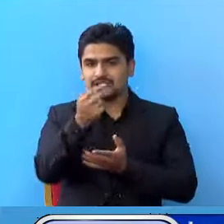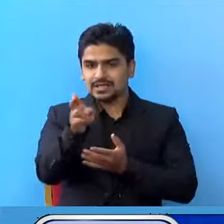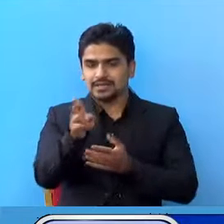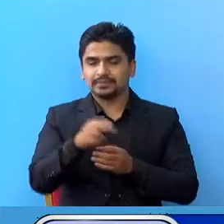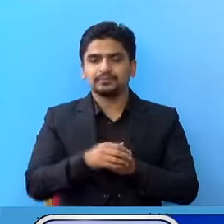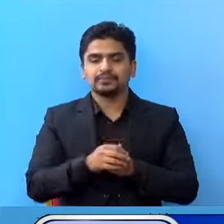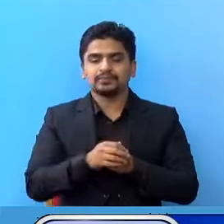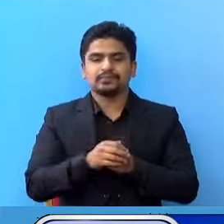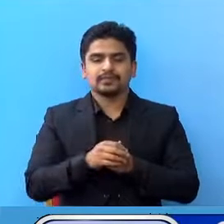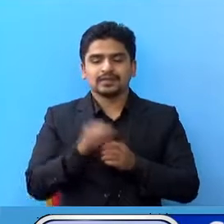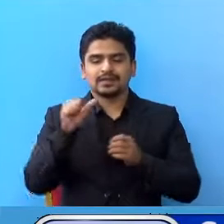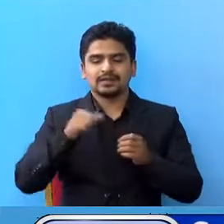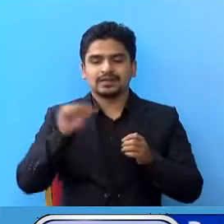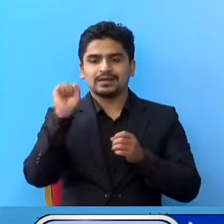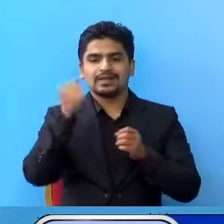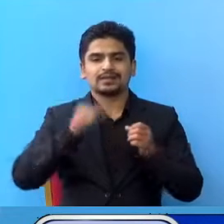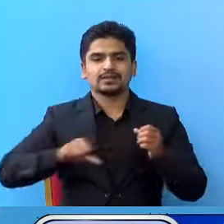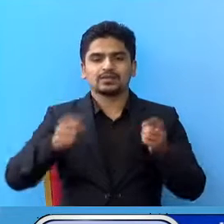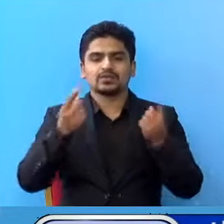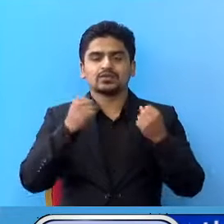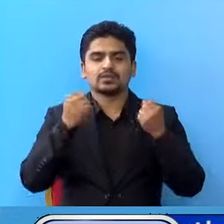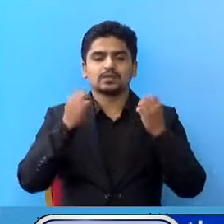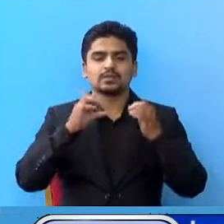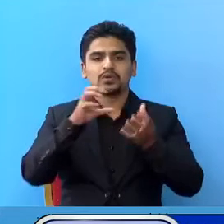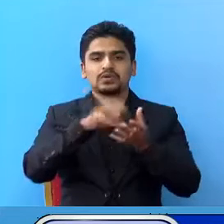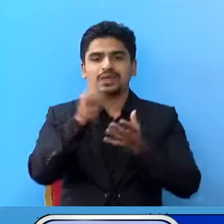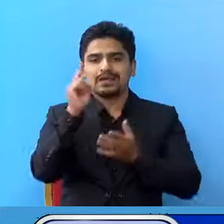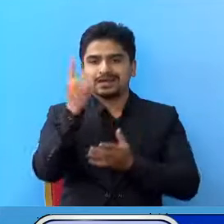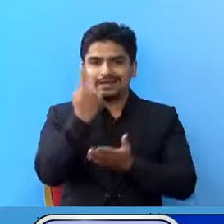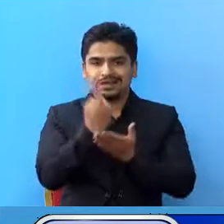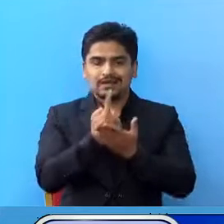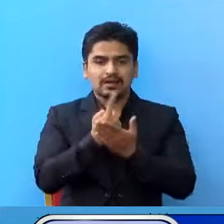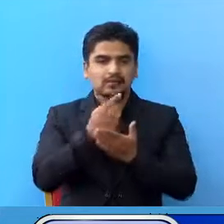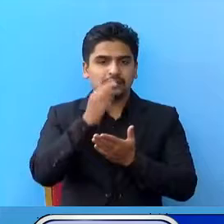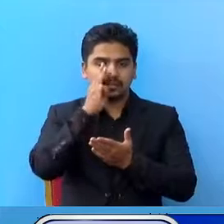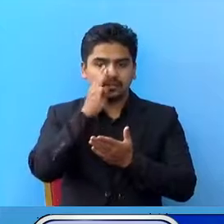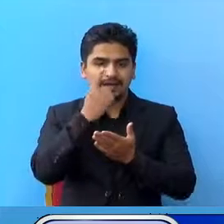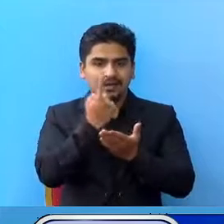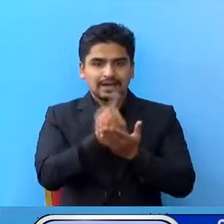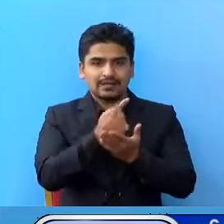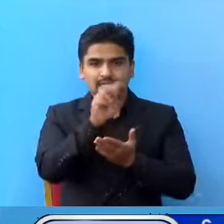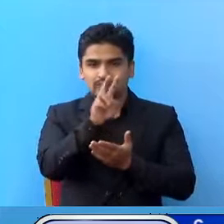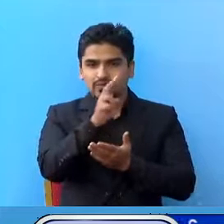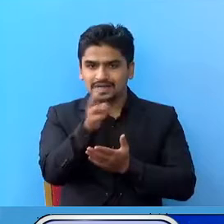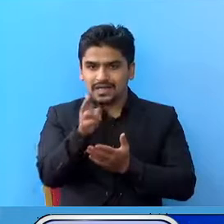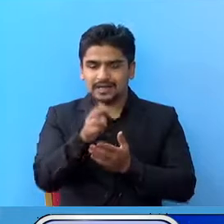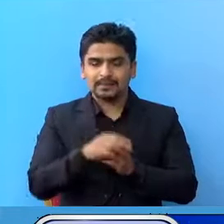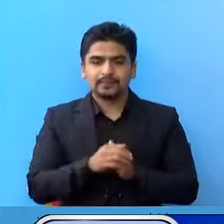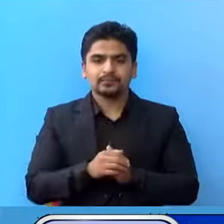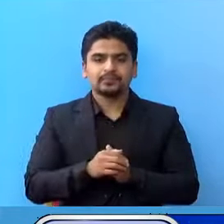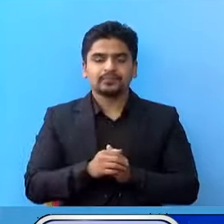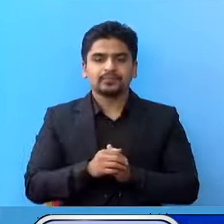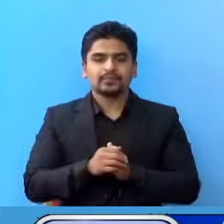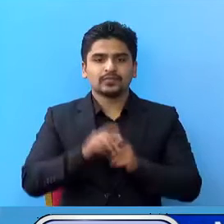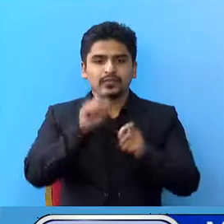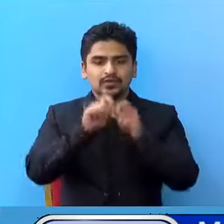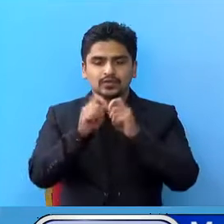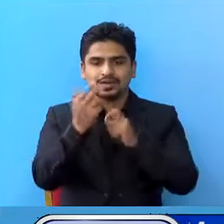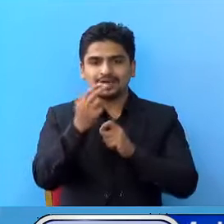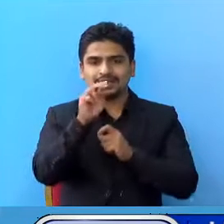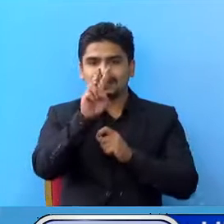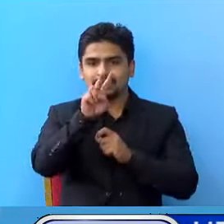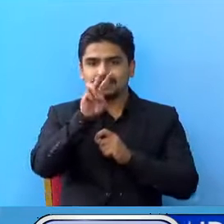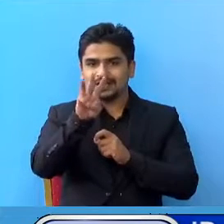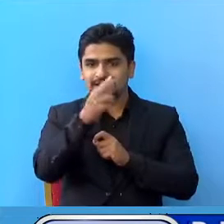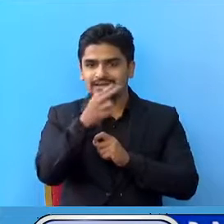राष्टिय जनो स्वास्था प्रयोक्षाला काफण्णों मां काफण्णों का दुई जना सरलाही का तेश